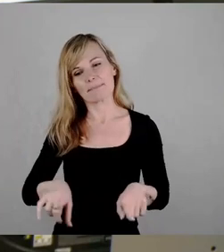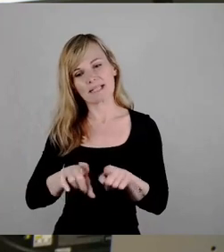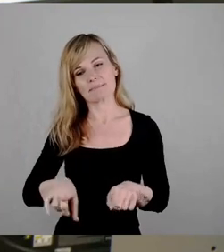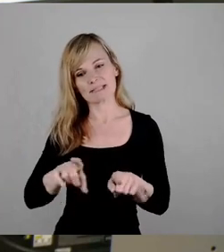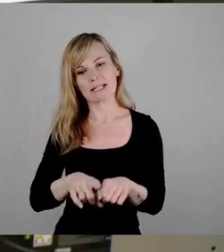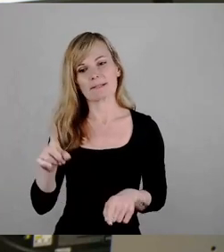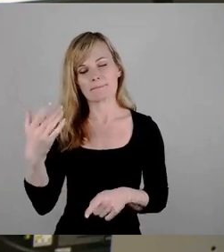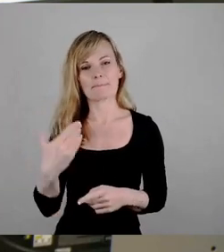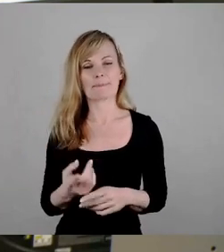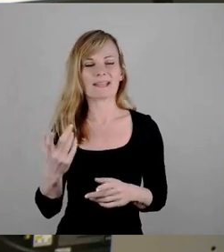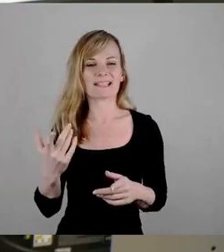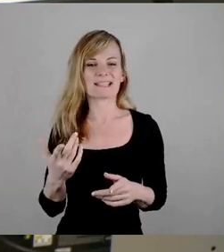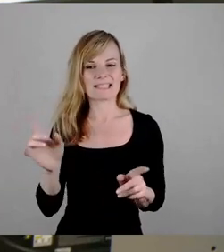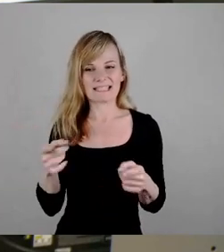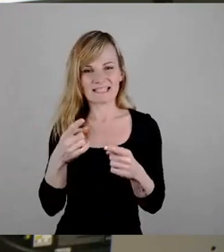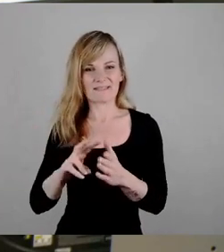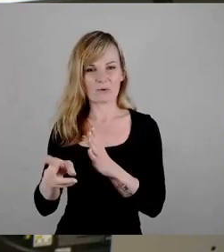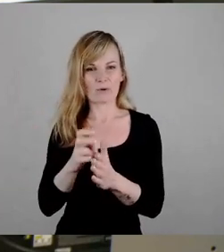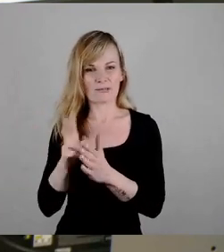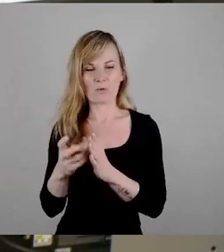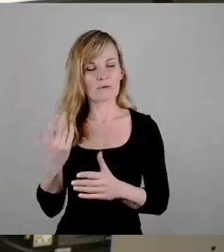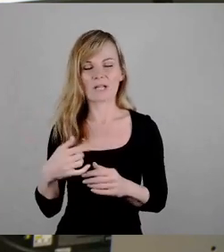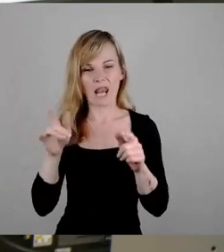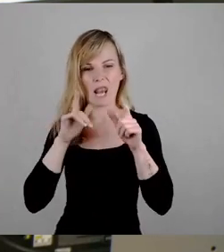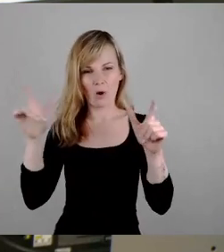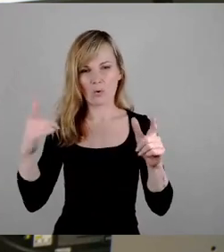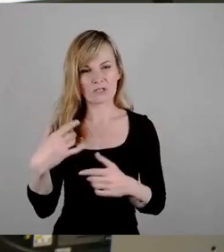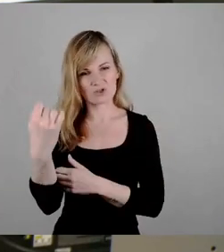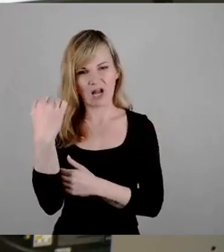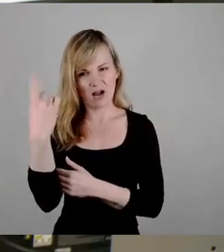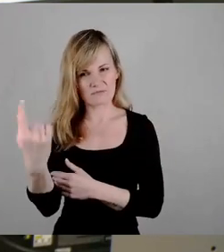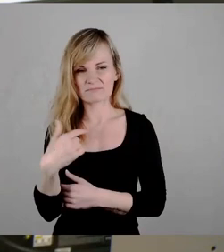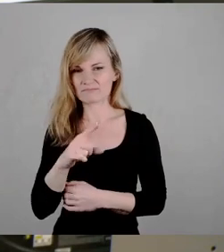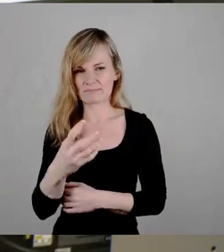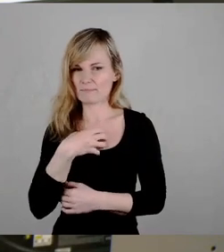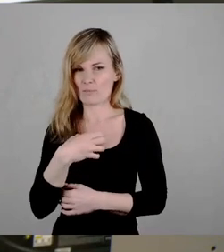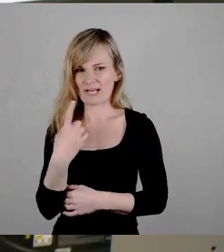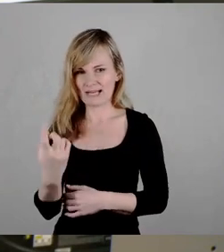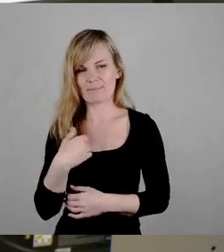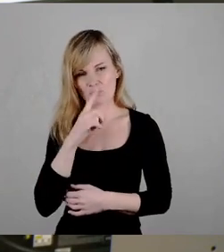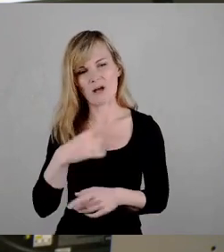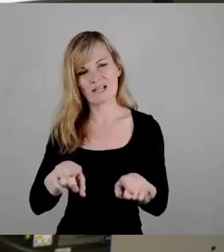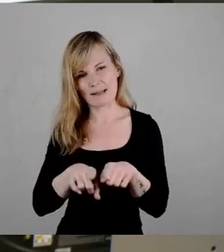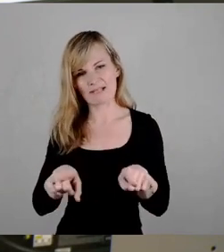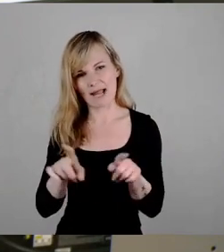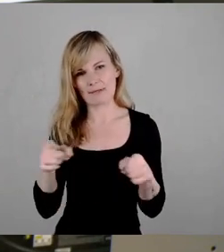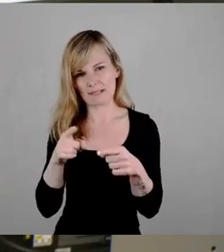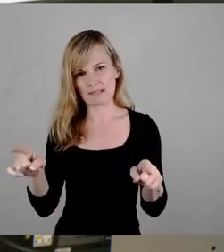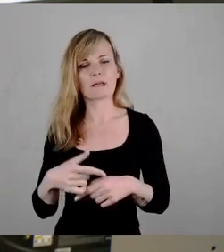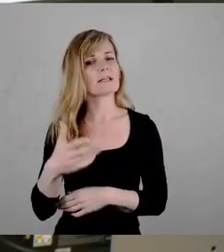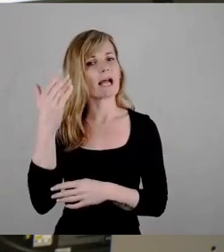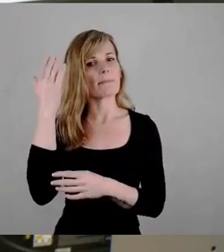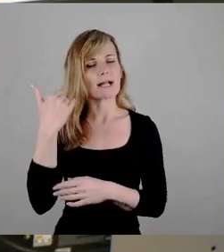als die Lautstärke. Wir hatten eigentlich eine ganz gute Regelung in der Stadt dafür,